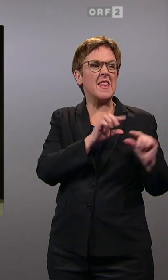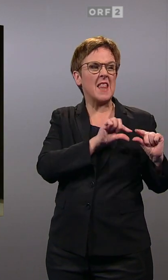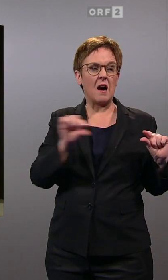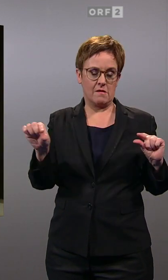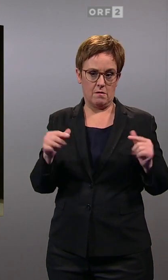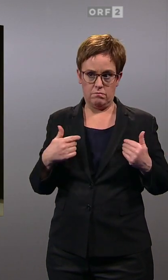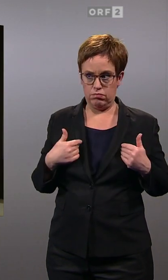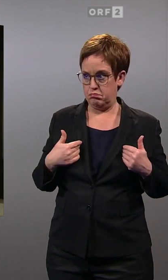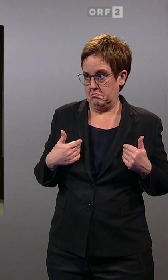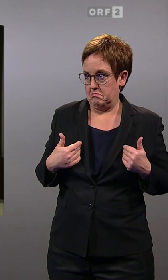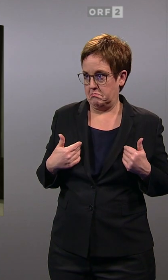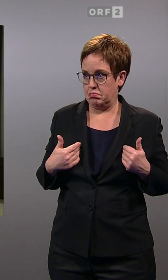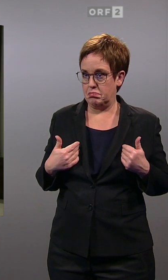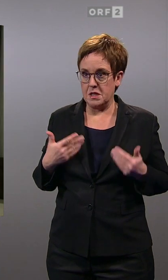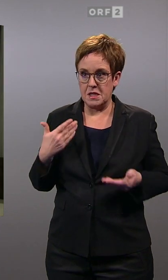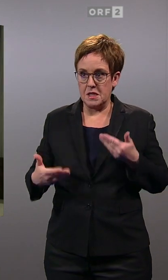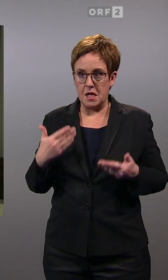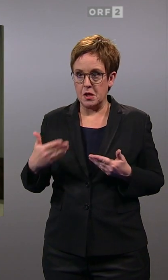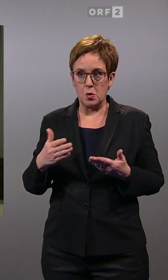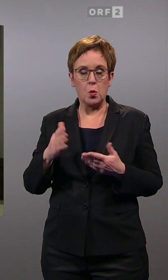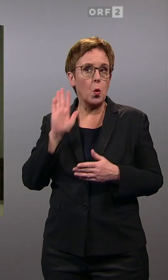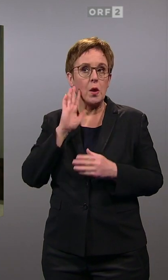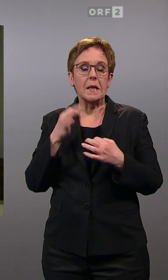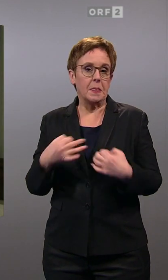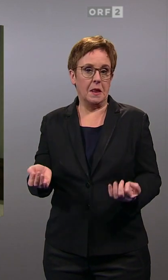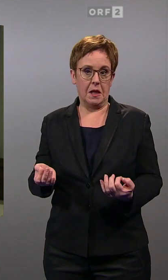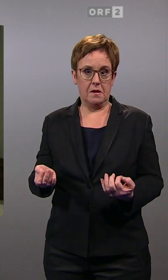habe ich jetzt in der Sitzung überhaupt nichts gehört.